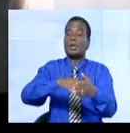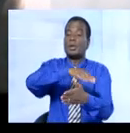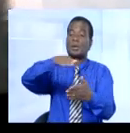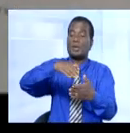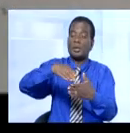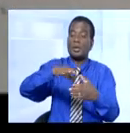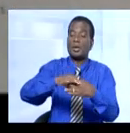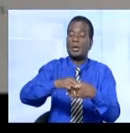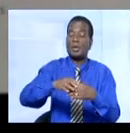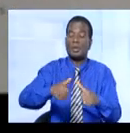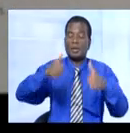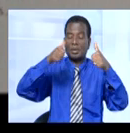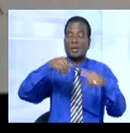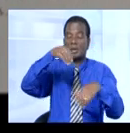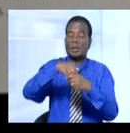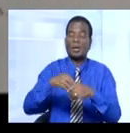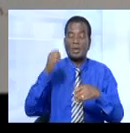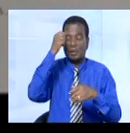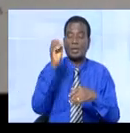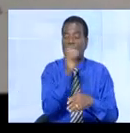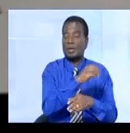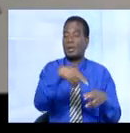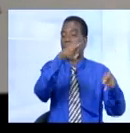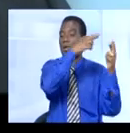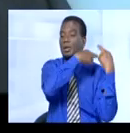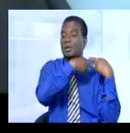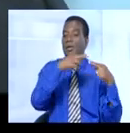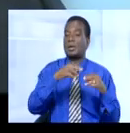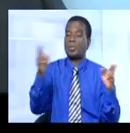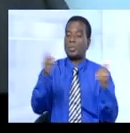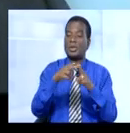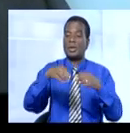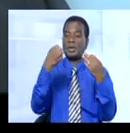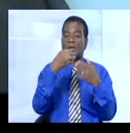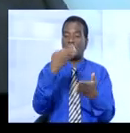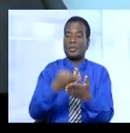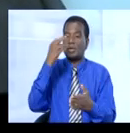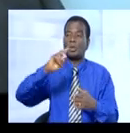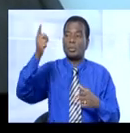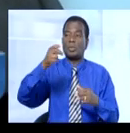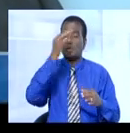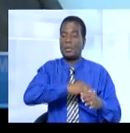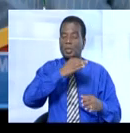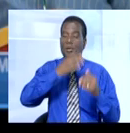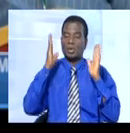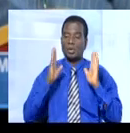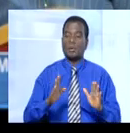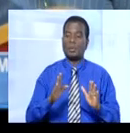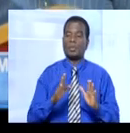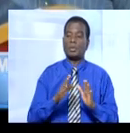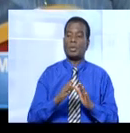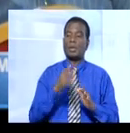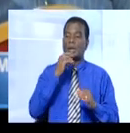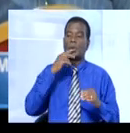'excellence régionaux au sein de l'UMOA. Les responsables des microfinances sont les premiers bénéficiaires de cet observatoire.